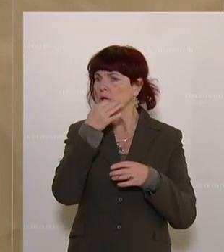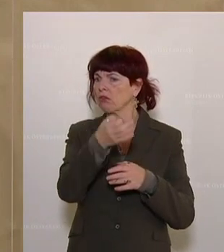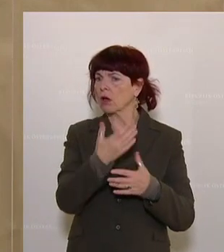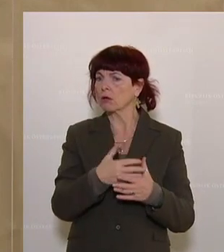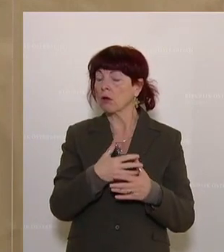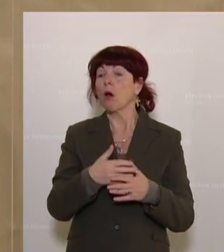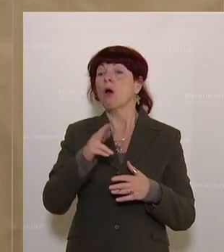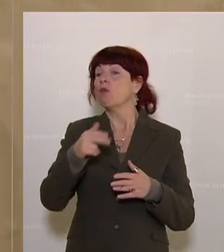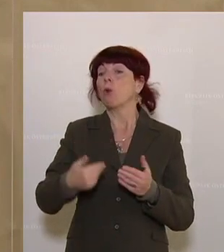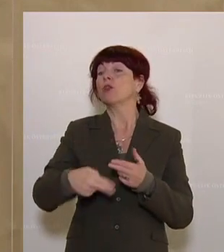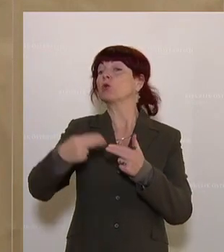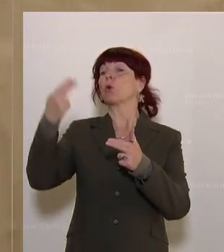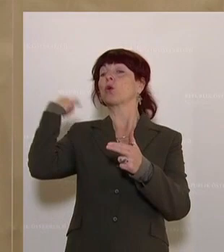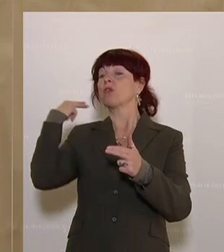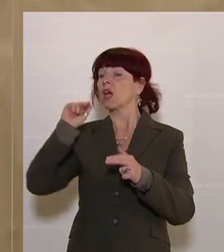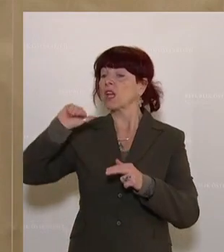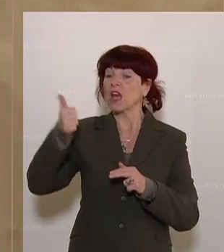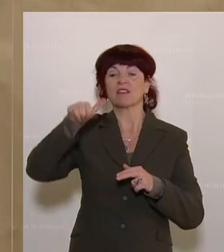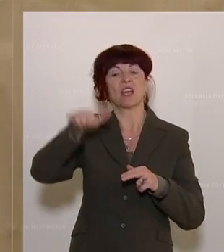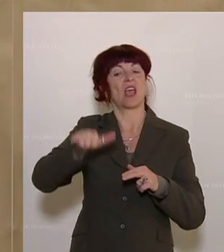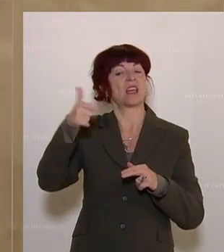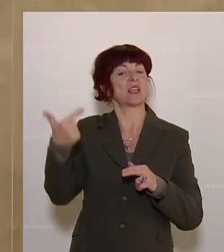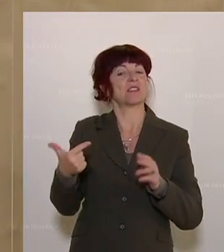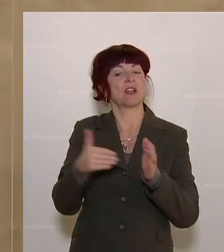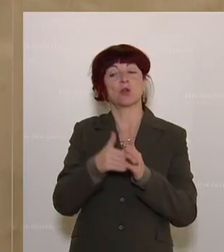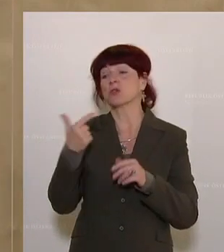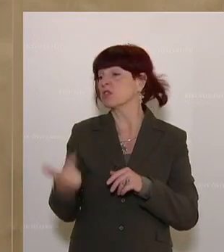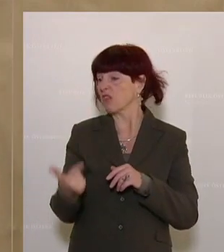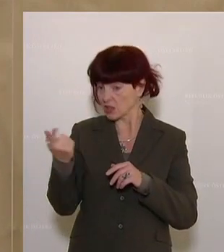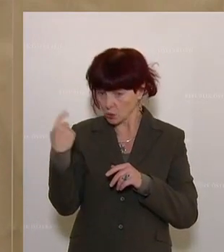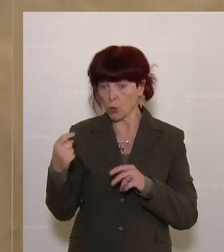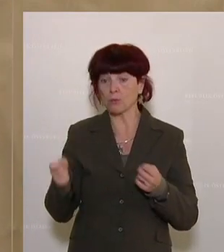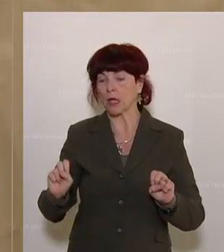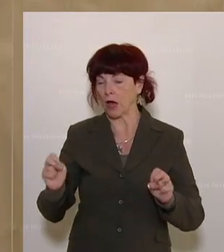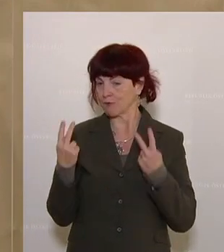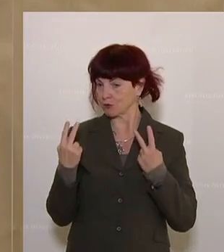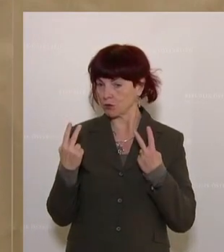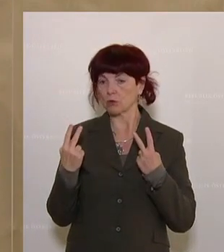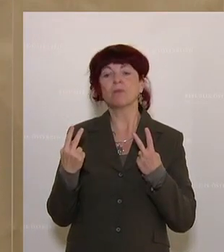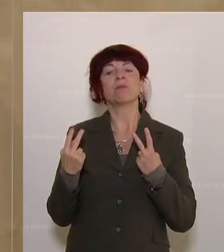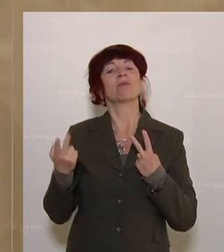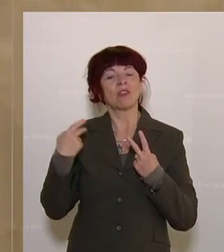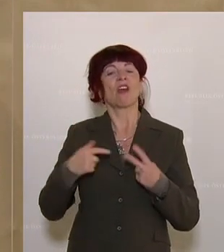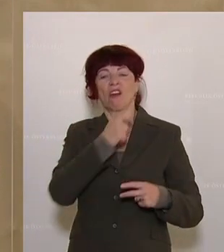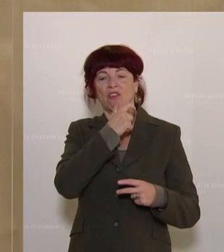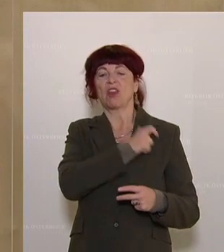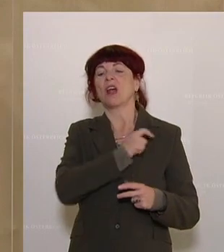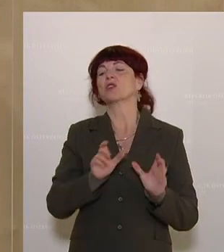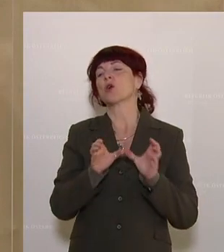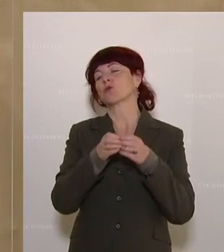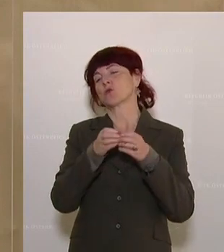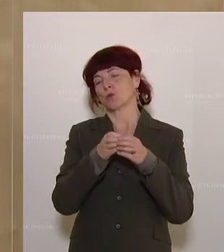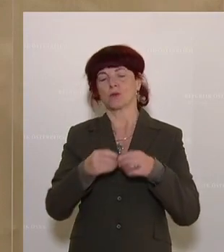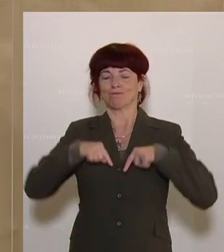in Kraft treten lassen, hat der Obmann des Finanzausschusses, der Karl-Heinz Kopf, gemeint, Es